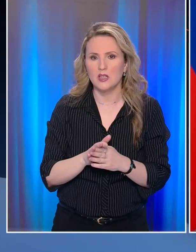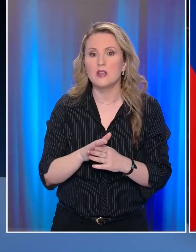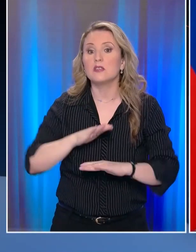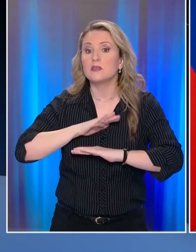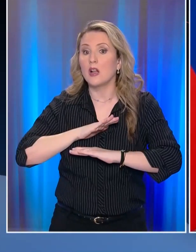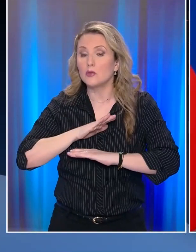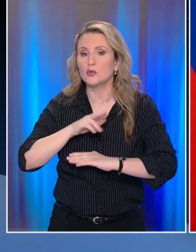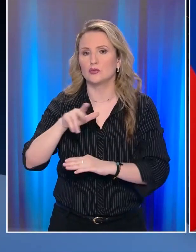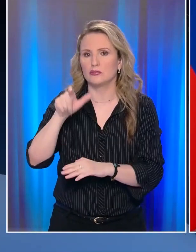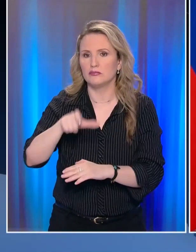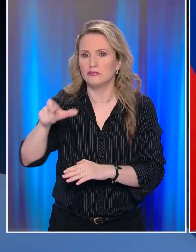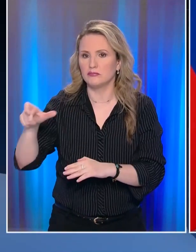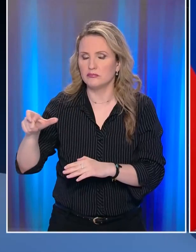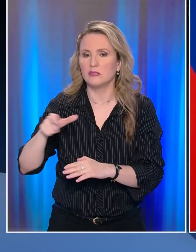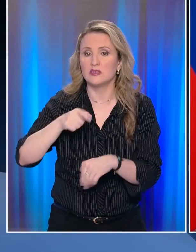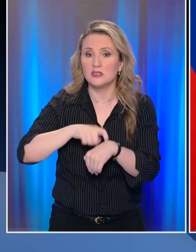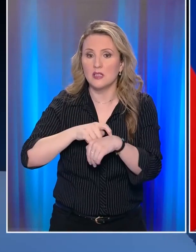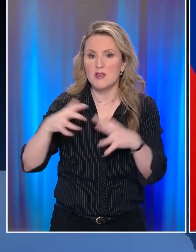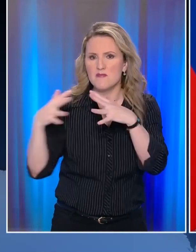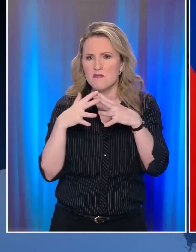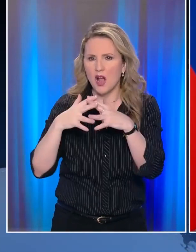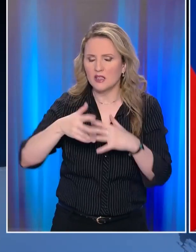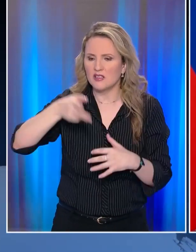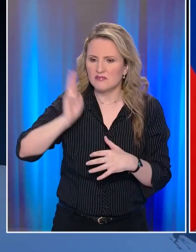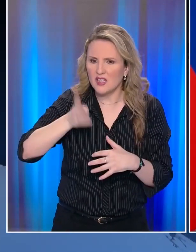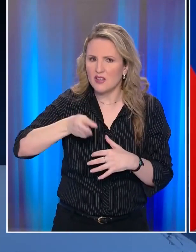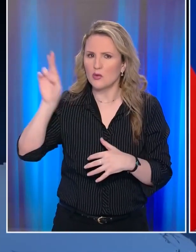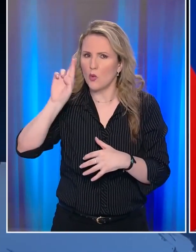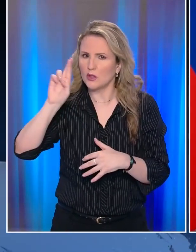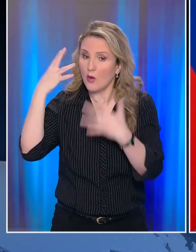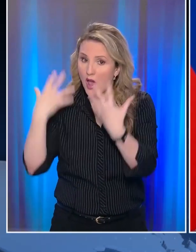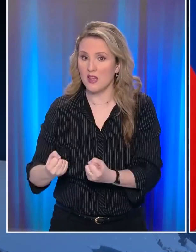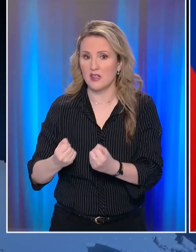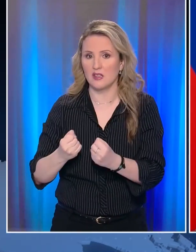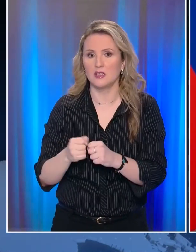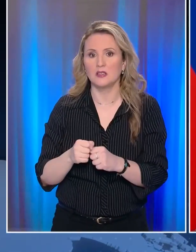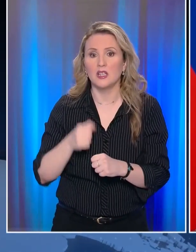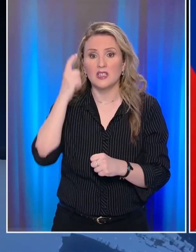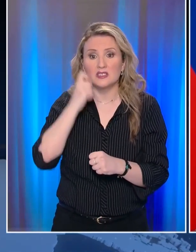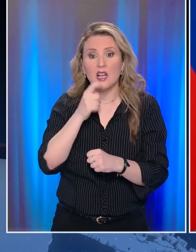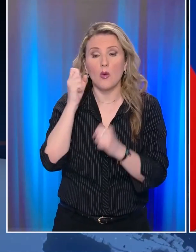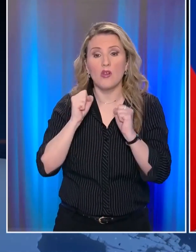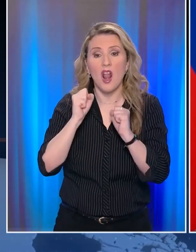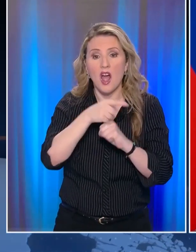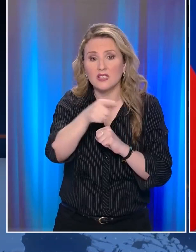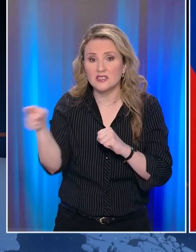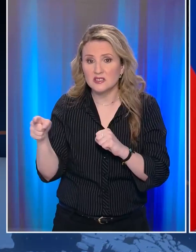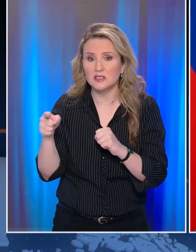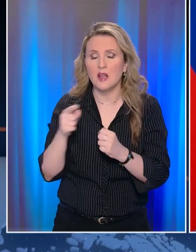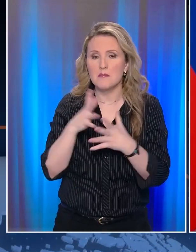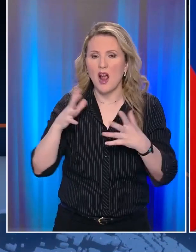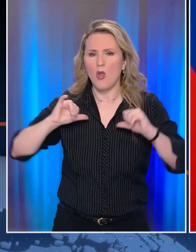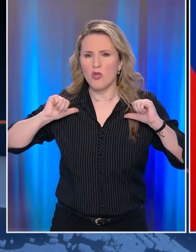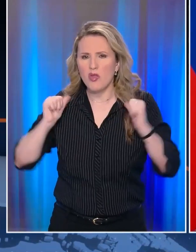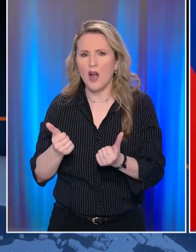да, реальная боевая обстановка связана с повышенным риском Хорошо знаю, как вы действуете в такой ситуации